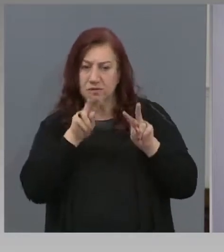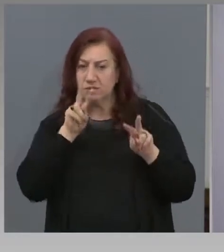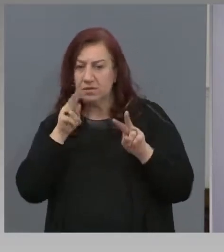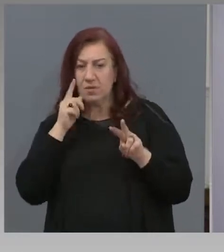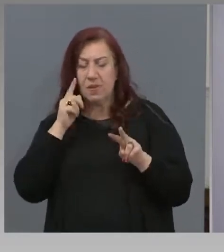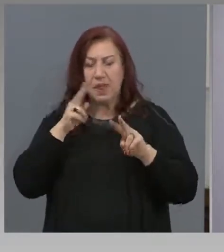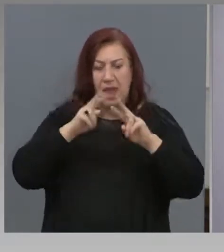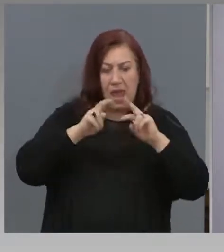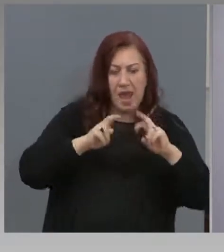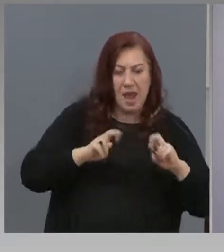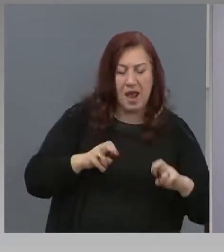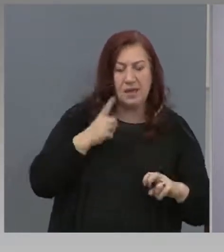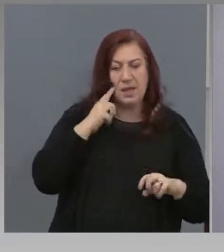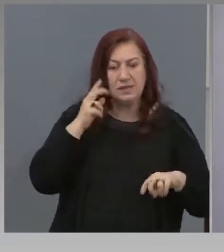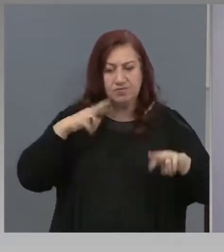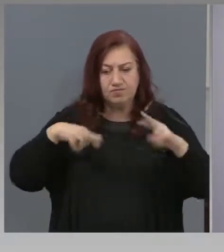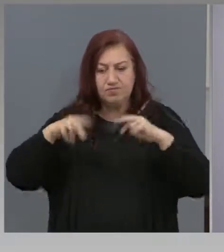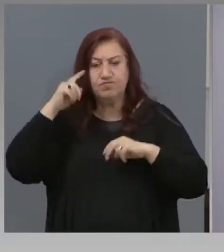епидемичната ситуация.